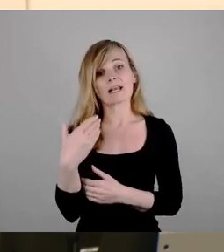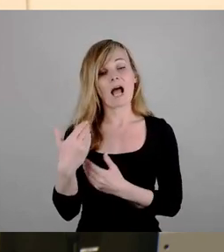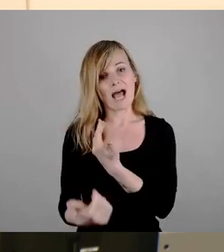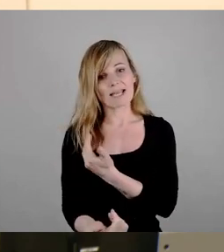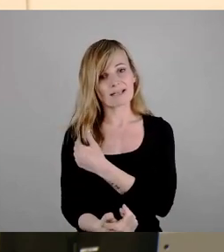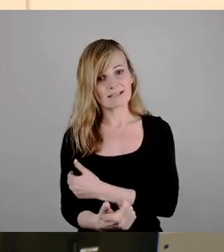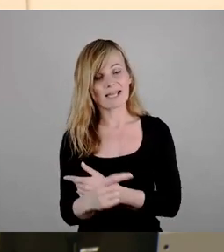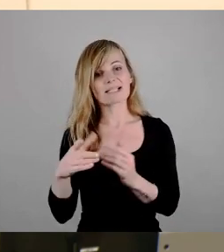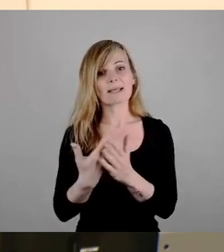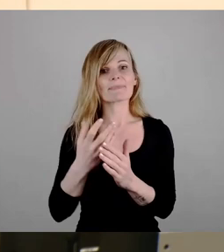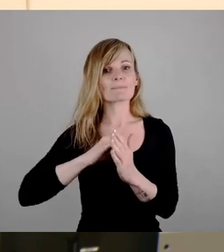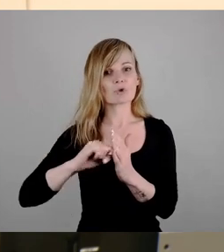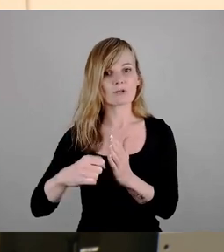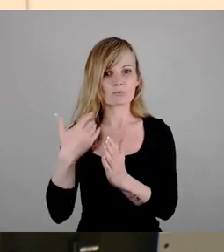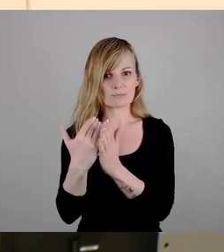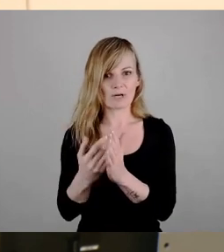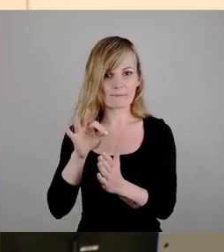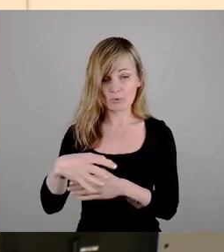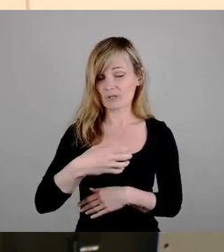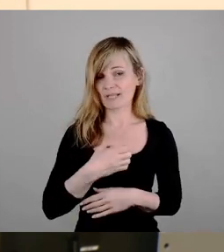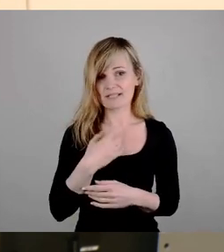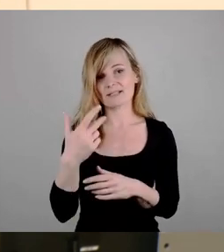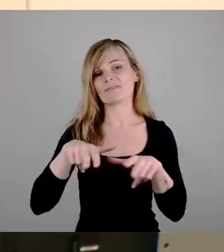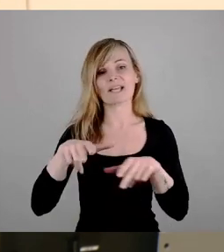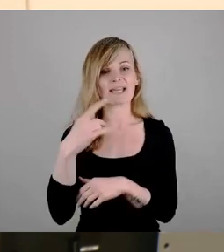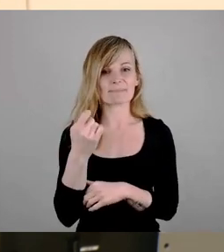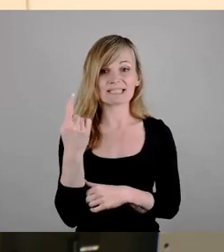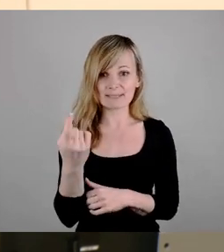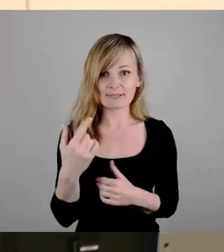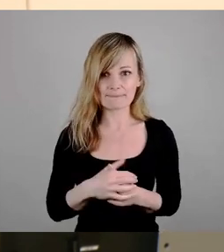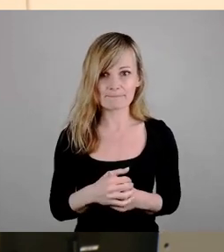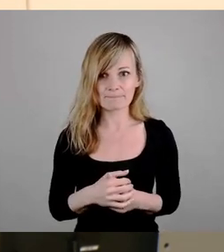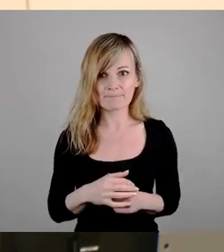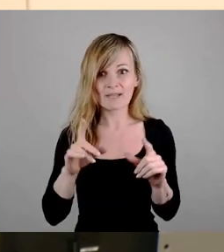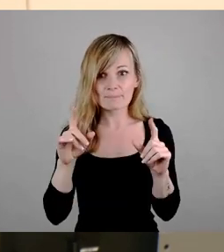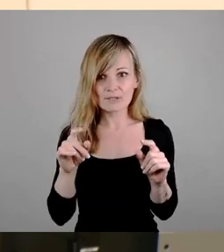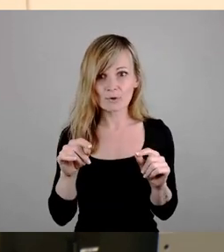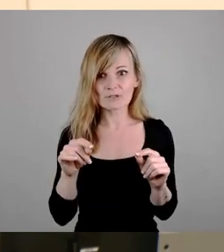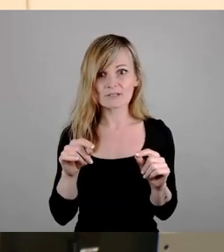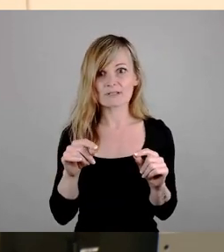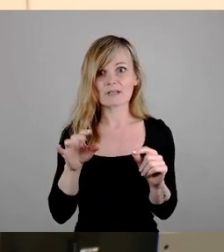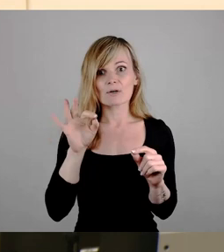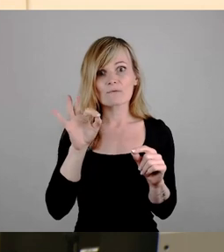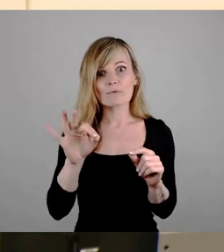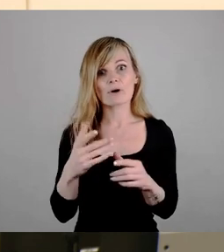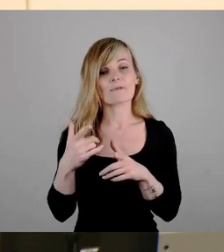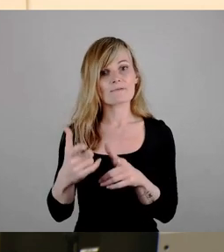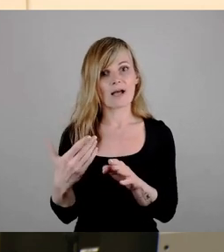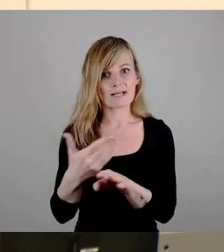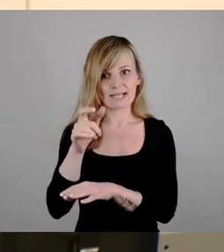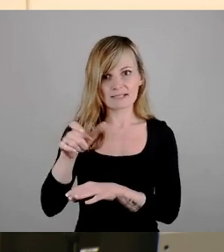Beschleunigungsprogramm für die Dresdner Verkehrsbetriebe, dass im Prinzip auch für die Fahrgäste die